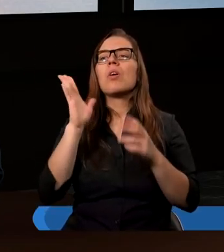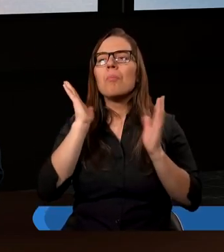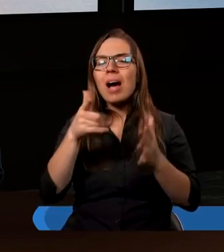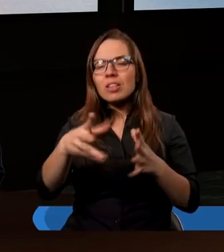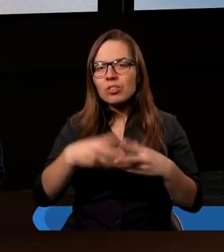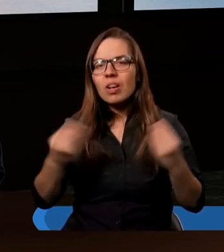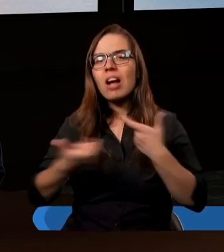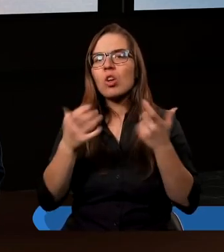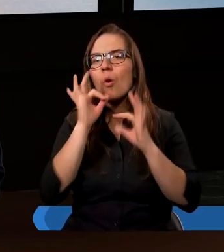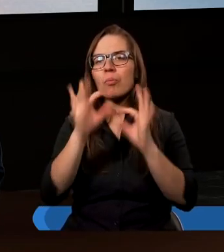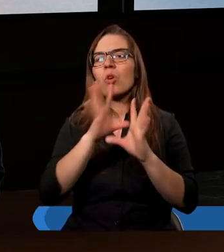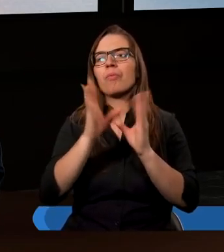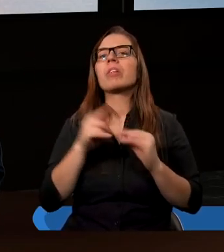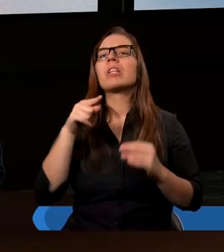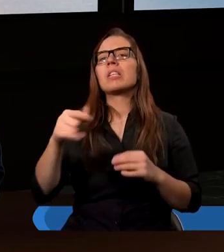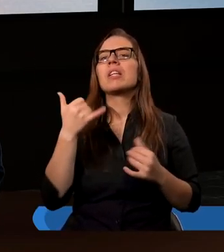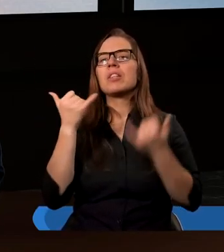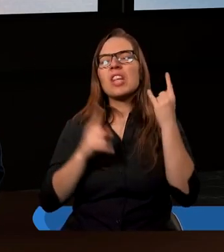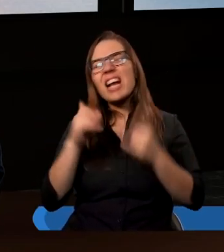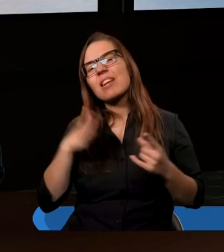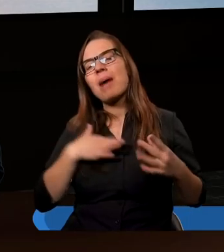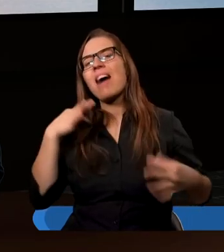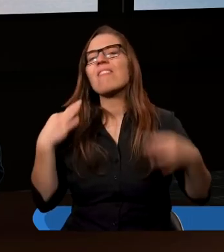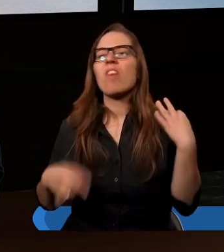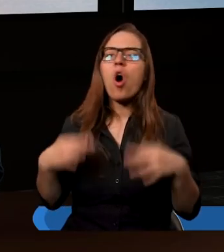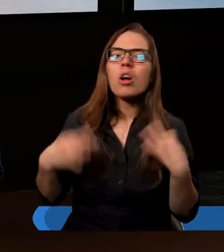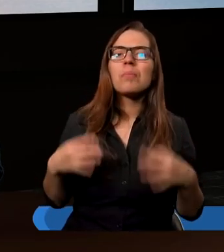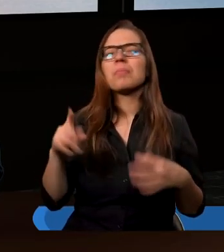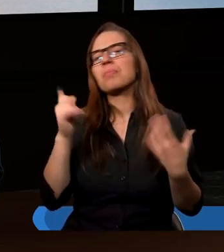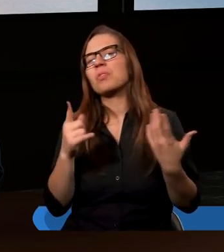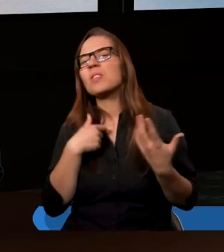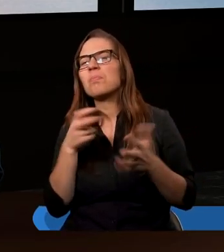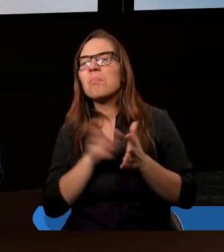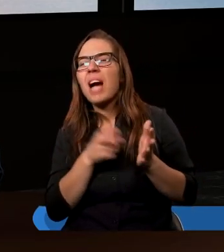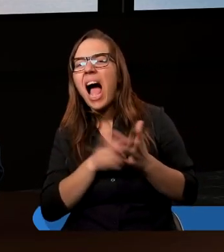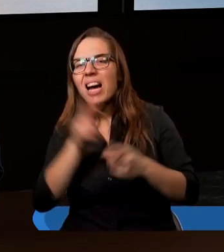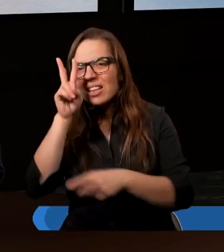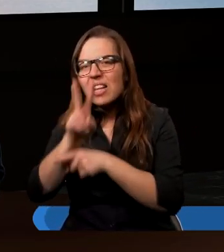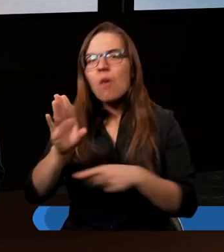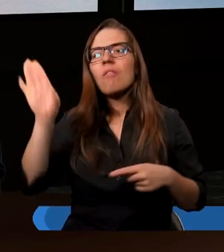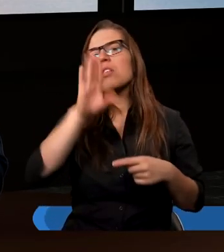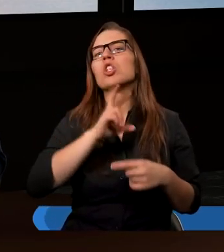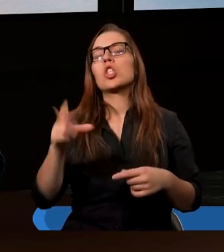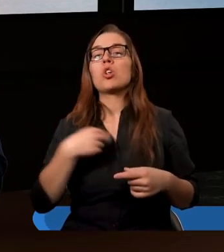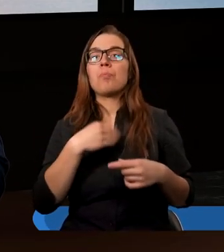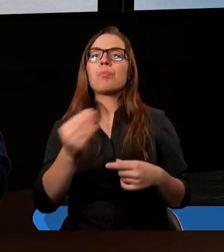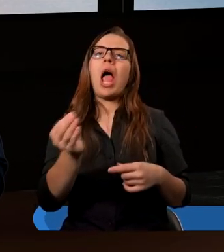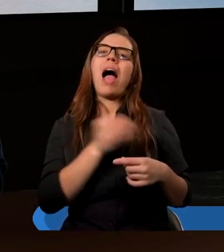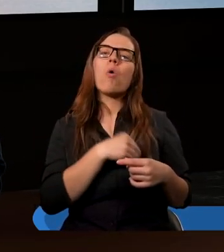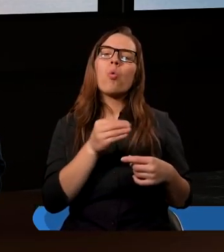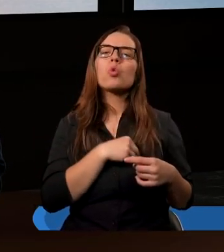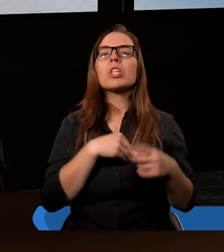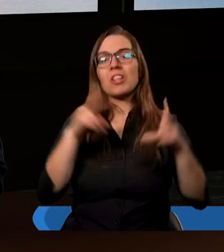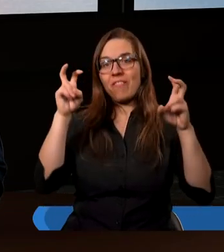wzrastała. Nawet jeżeli teraz czasami mamy wątpliwości i nie mamy do końca zaufania do Boga, czy bycie uczciwym nam się opłaca,